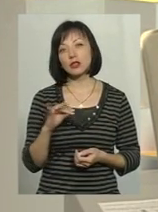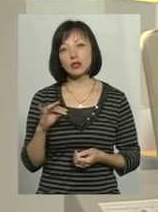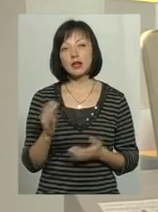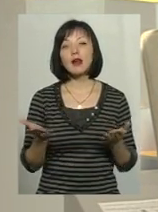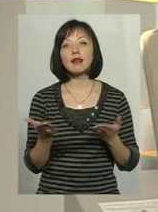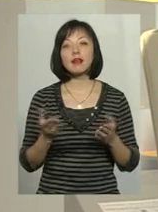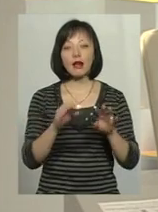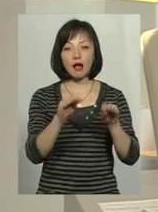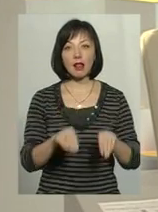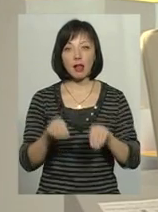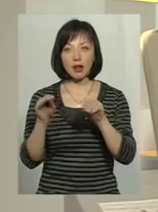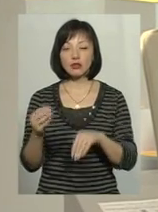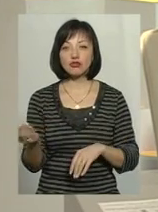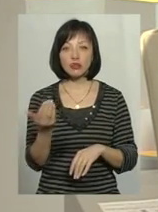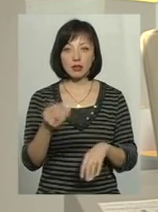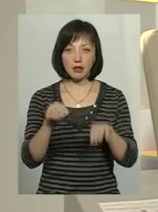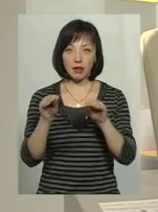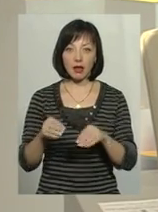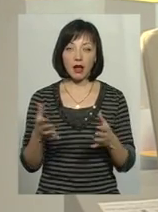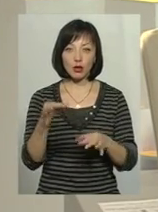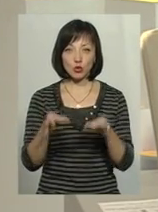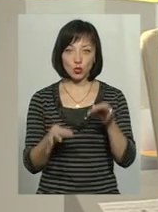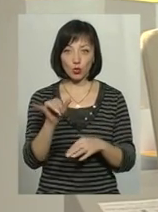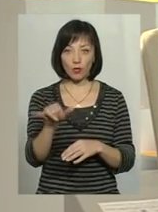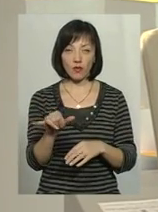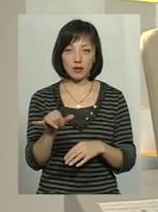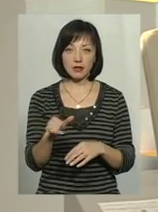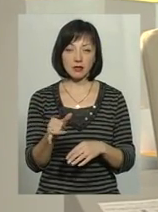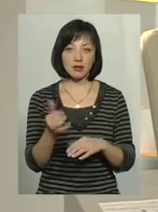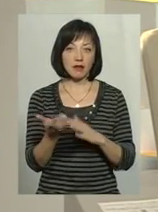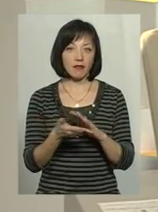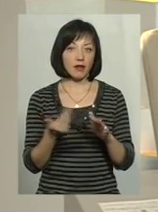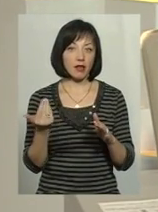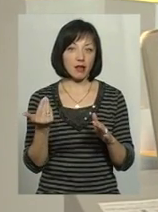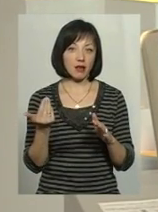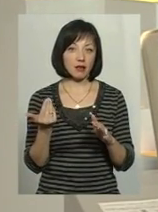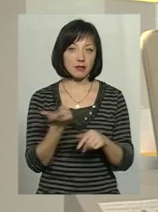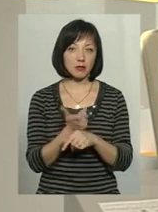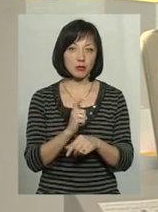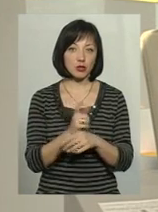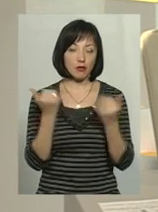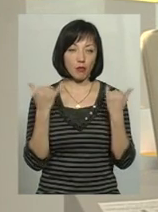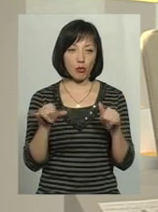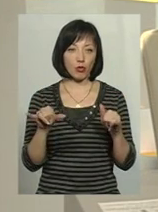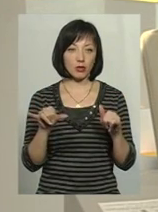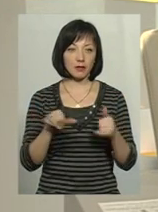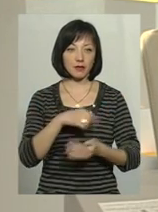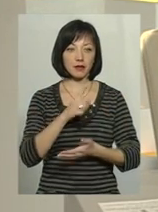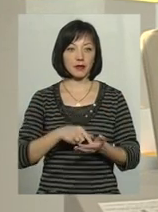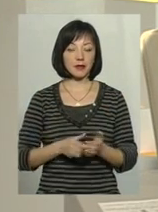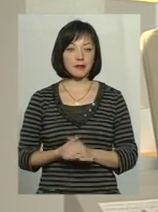Які декларації, чиї декларації, яких суддів у вас викликали найбільший подив? Ну,